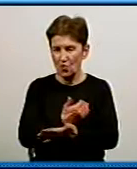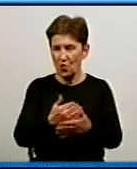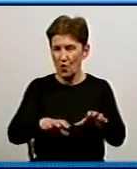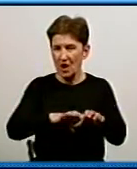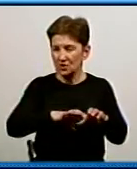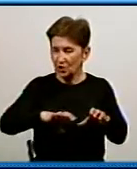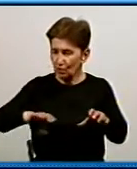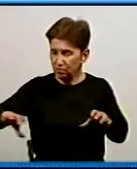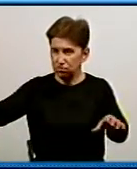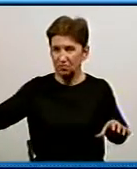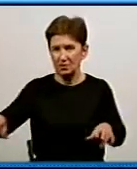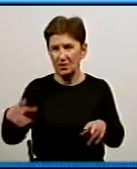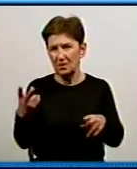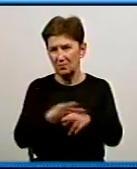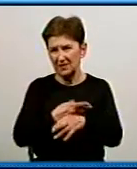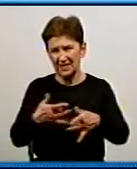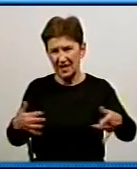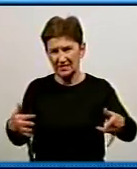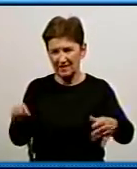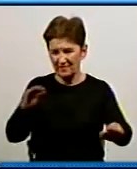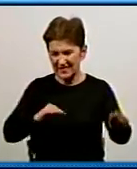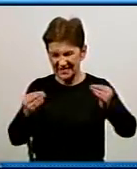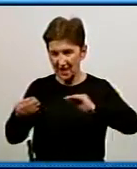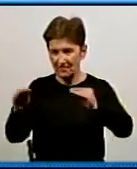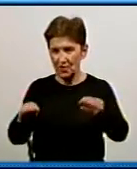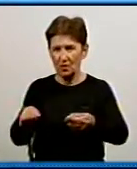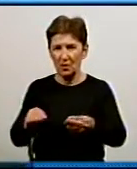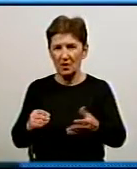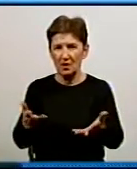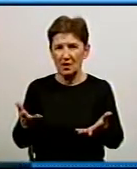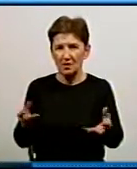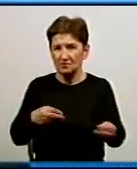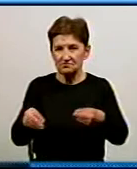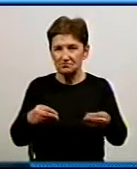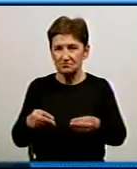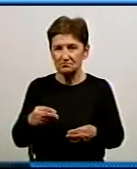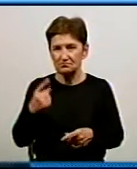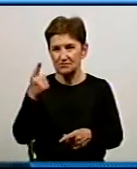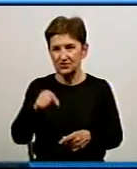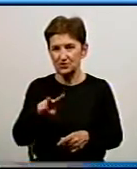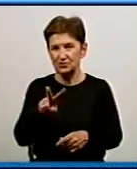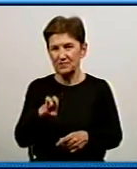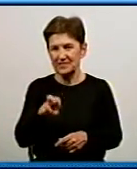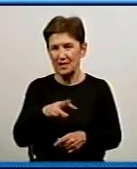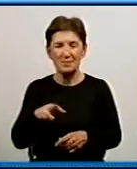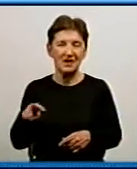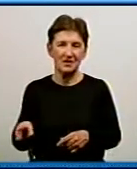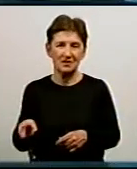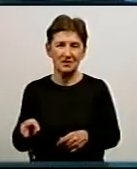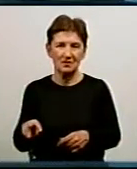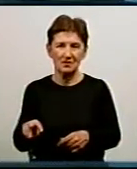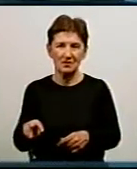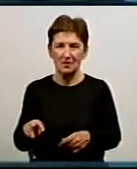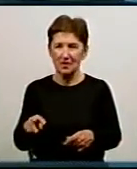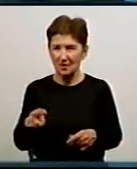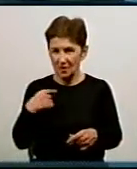бетонну, без оцих сталевих вставок, а пропіленову трубу, якщо є така 1200 мм. Перекрити ми її